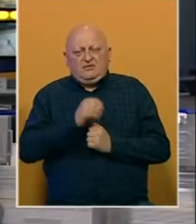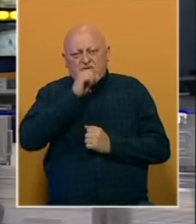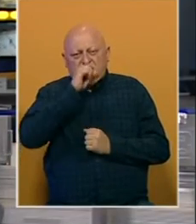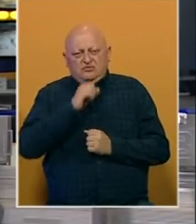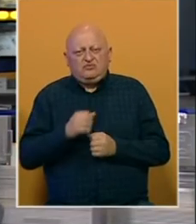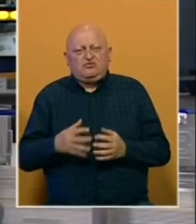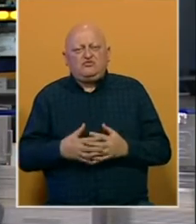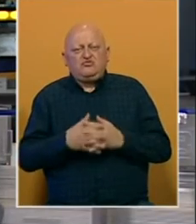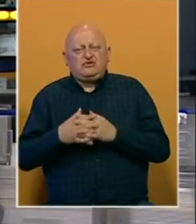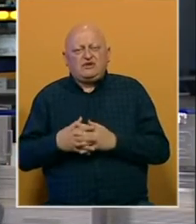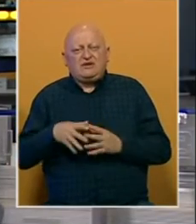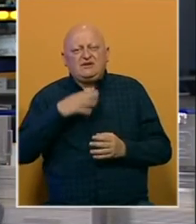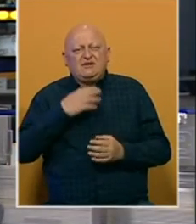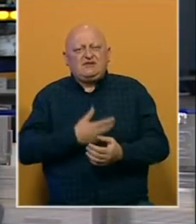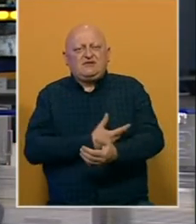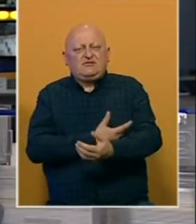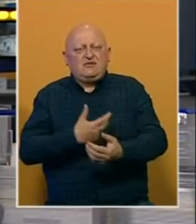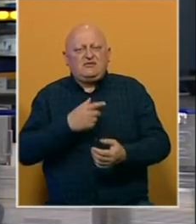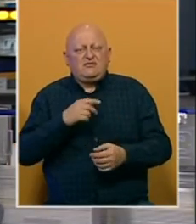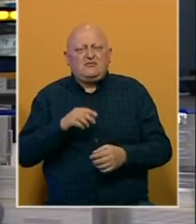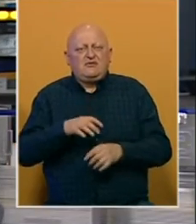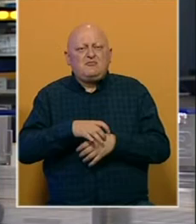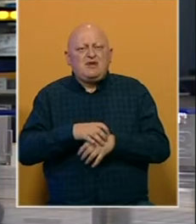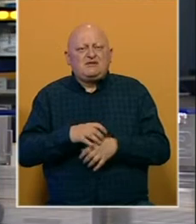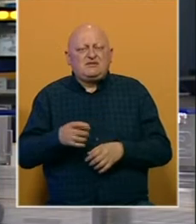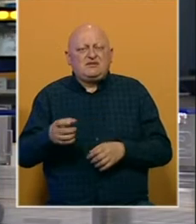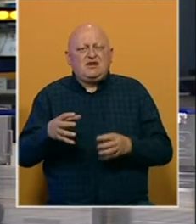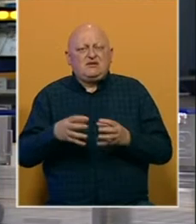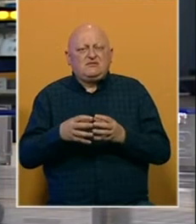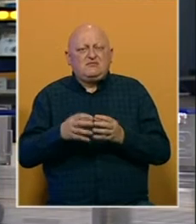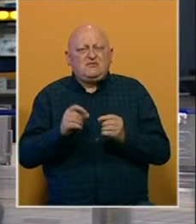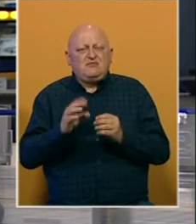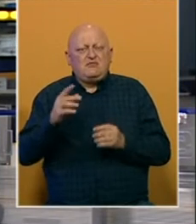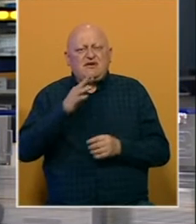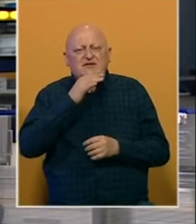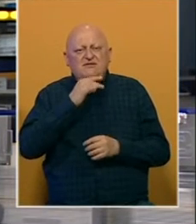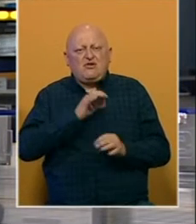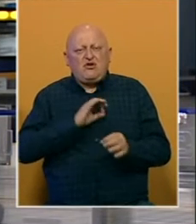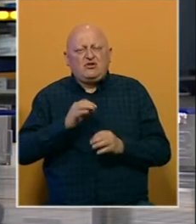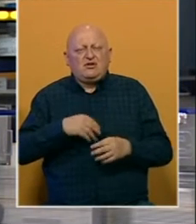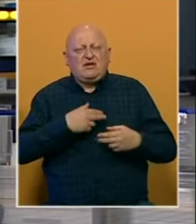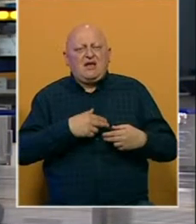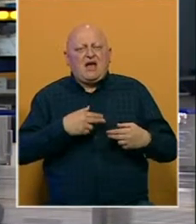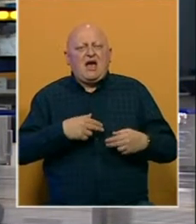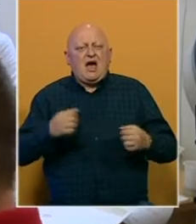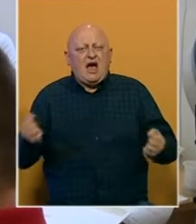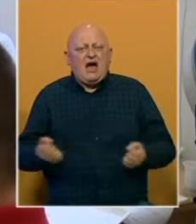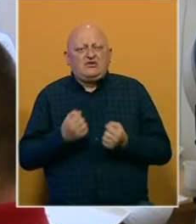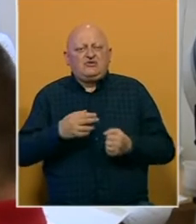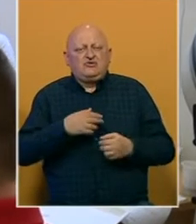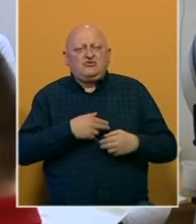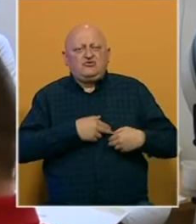U saradnji sa Zavodom za transfuziologiju Medicinska asociacija BIM-a iz Sarajeva organizovala je akciju